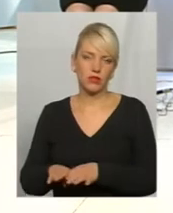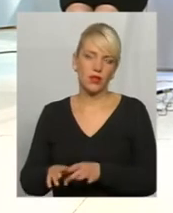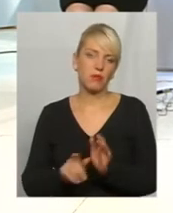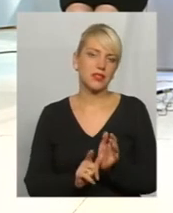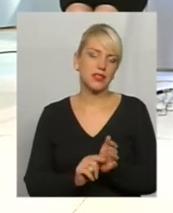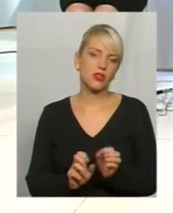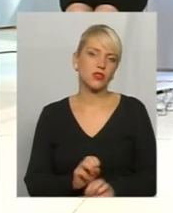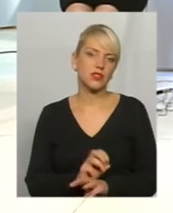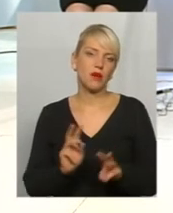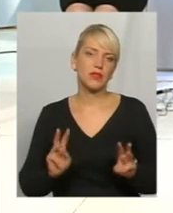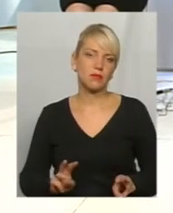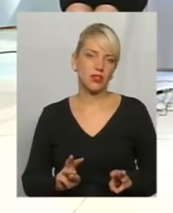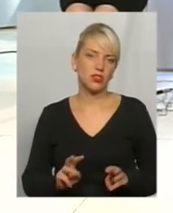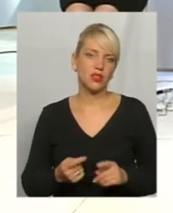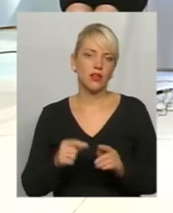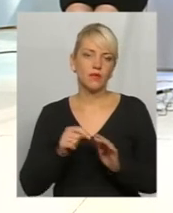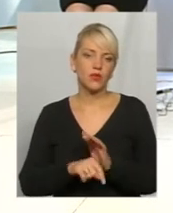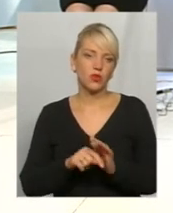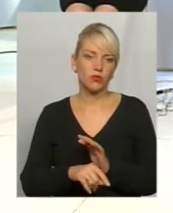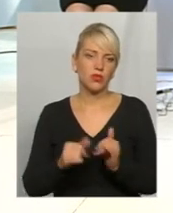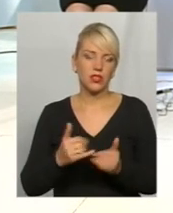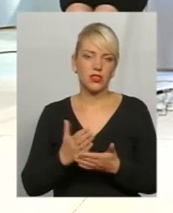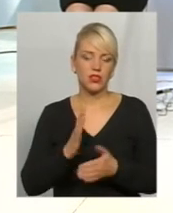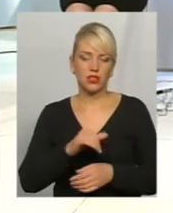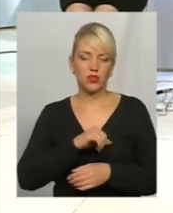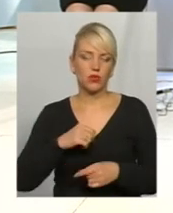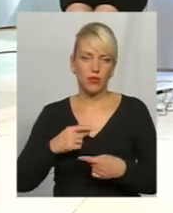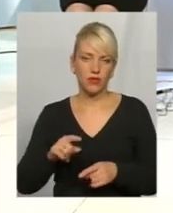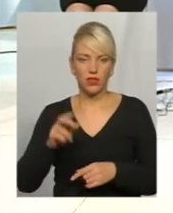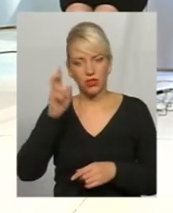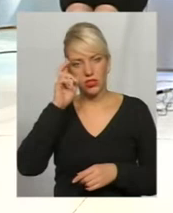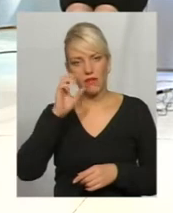забезпечення. Тобто, зараз є тільки добровільне, оце недержавне,